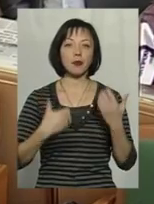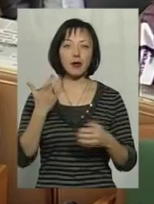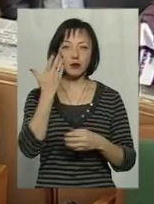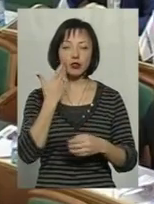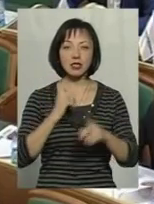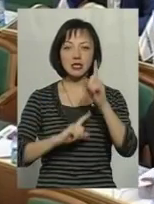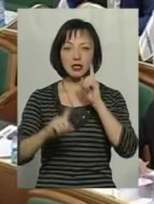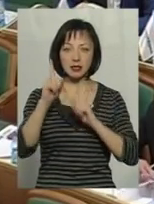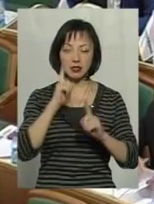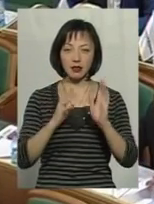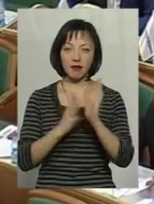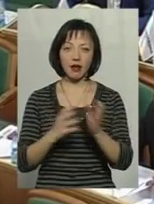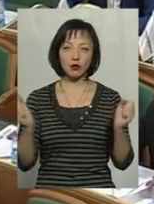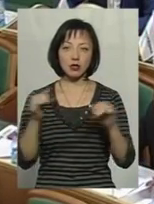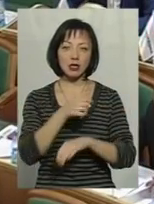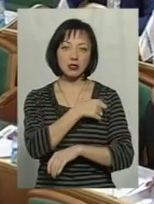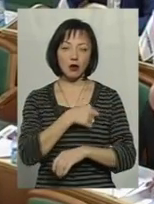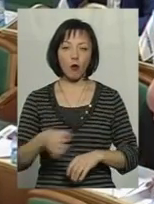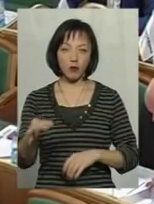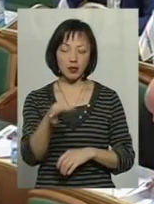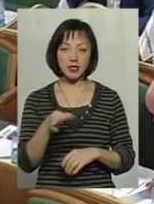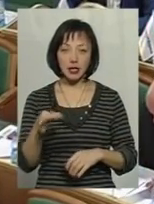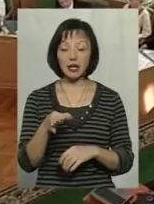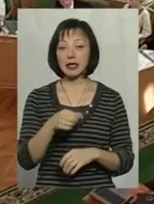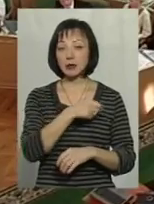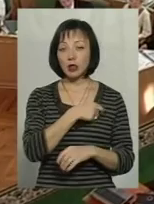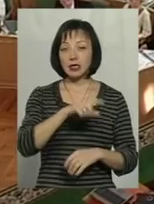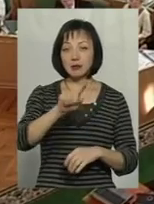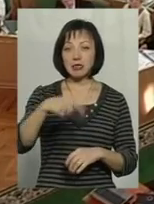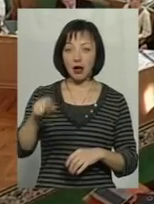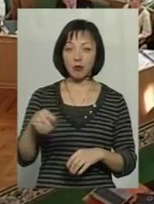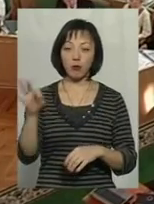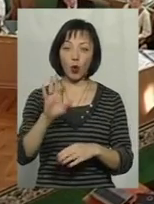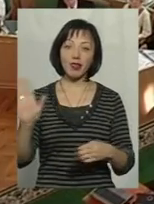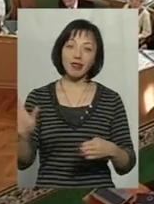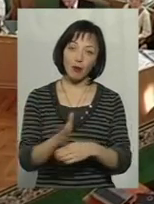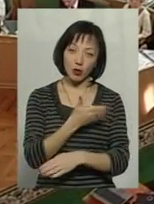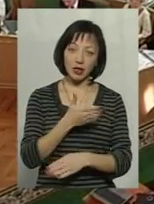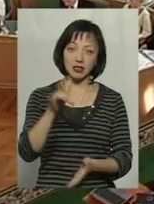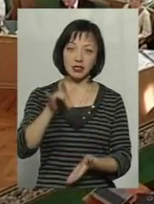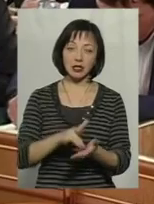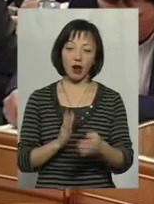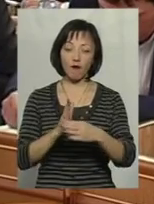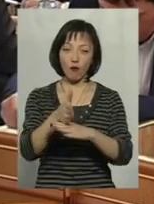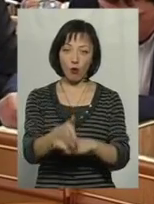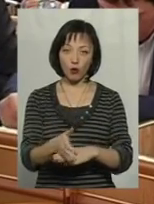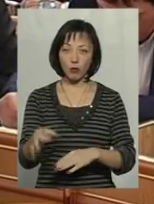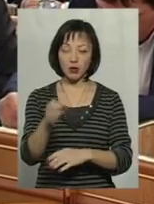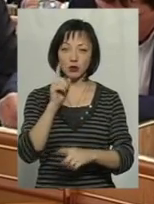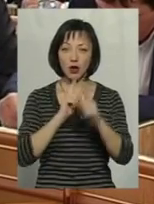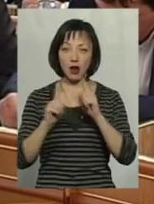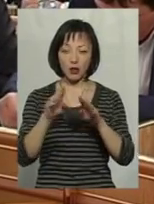пленарного засідання 9-ї сесії обласної ради. Із депутатським запитом про демонтаж з центрального входу обласної ради